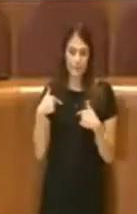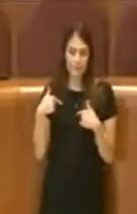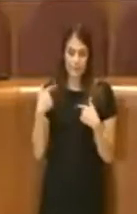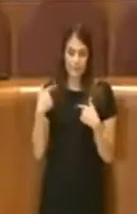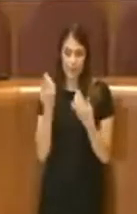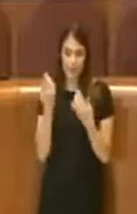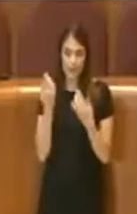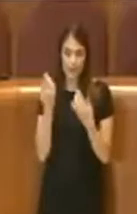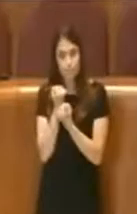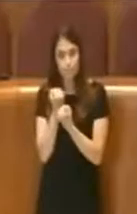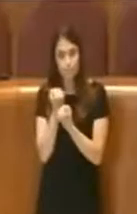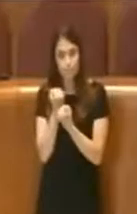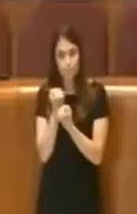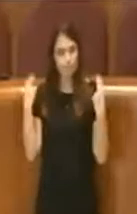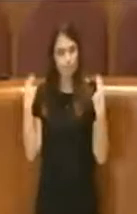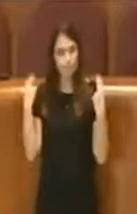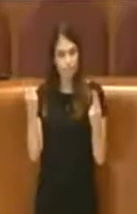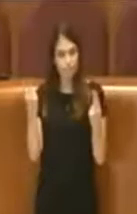sopruso.